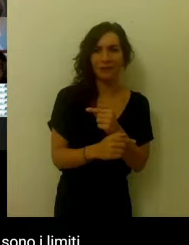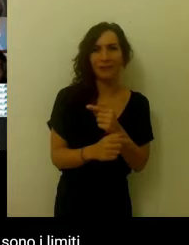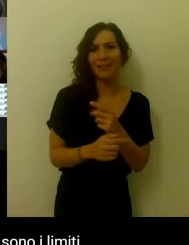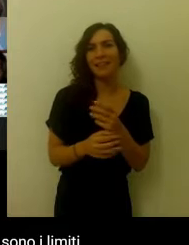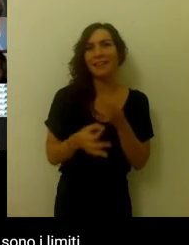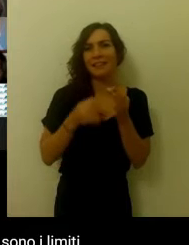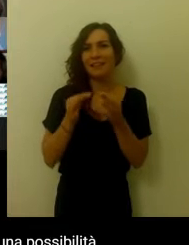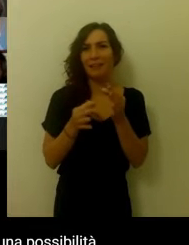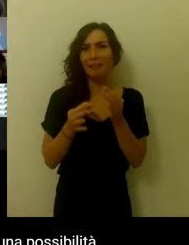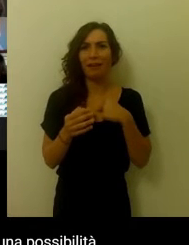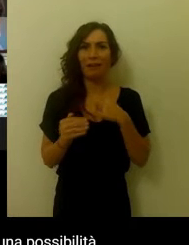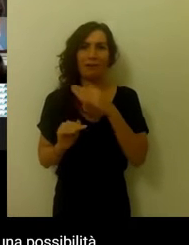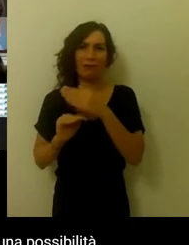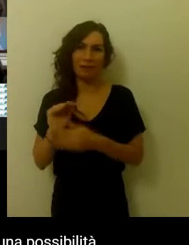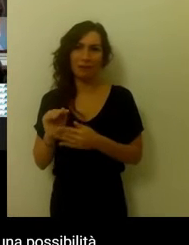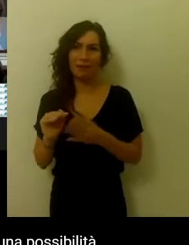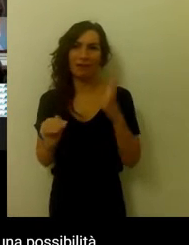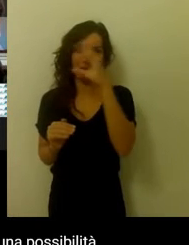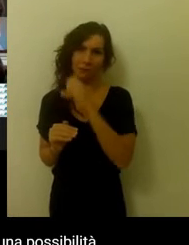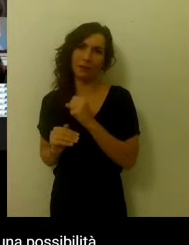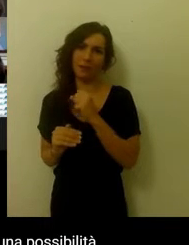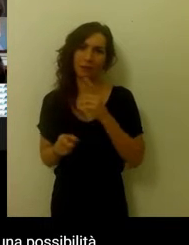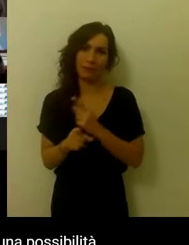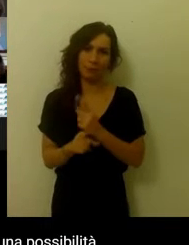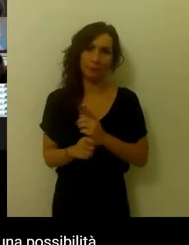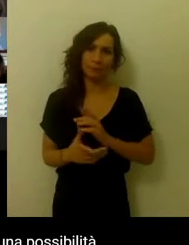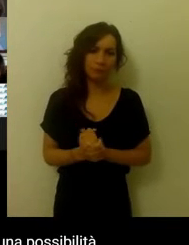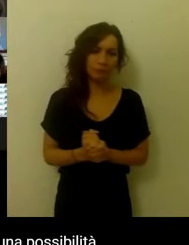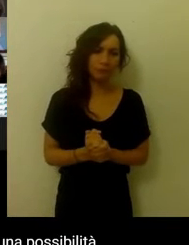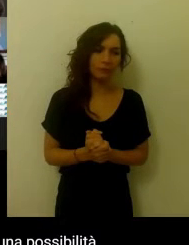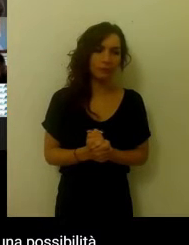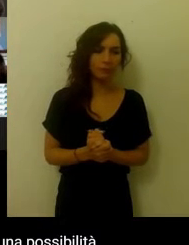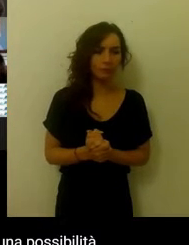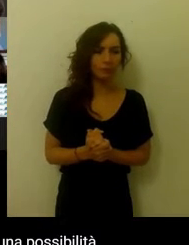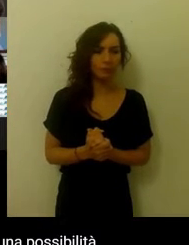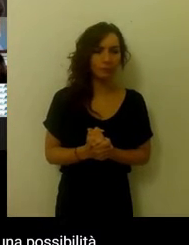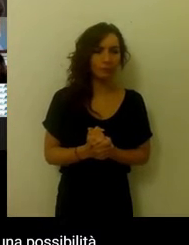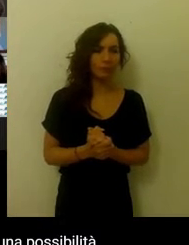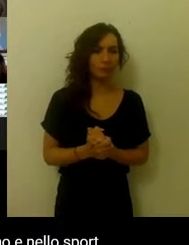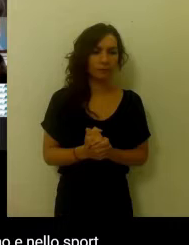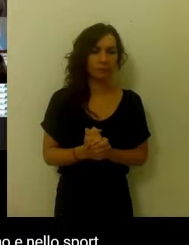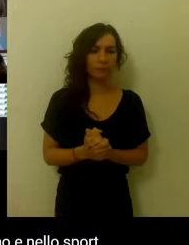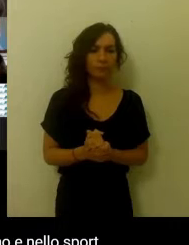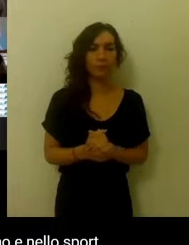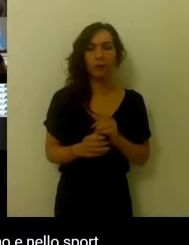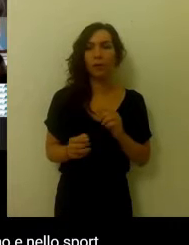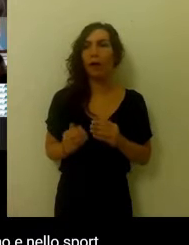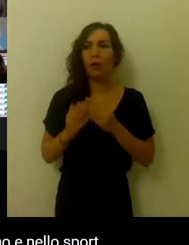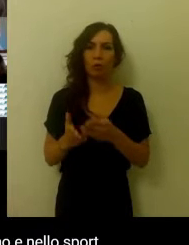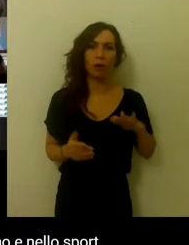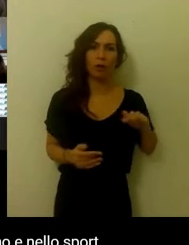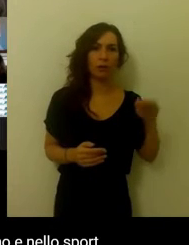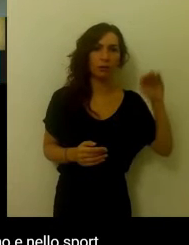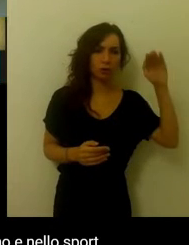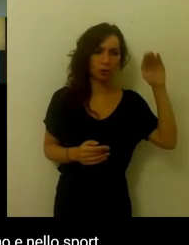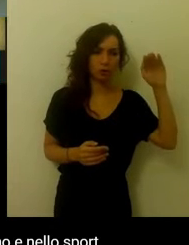vedere quali sono i limiti che possono trasformarsi in risorse. Perché un limite è anche una possibilità di crescita. Da